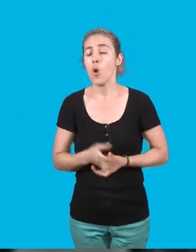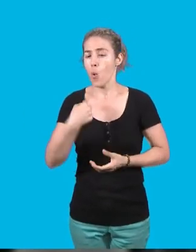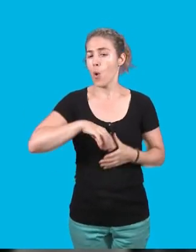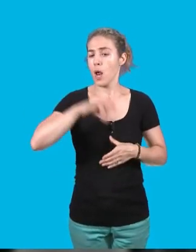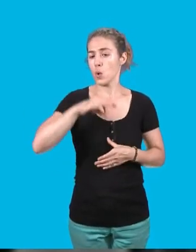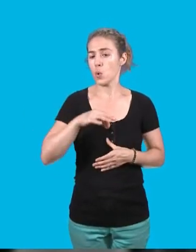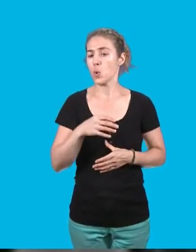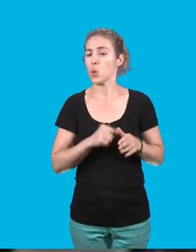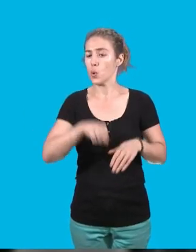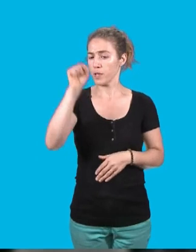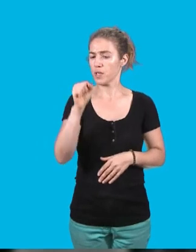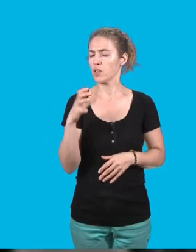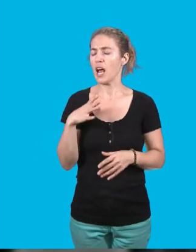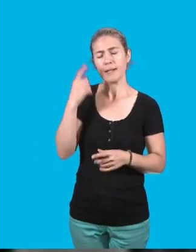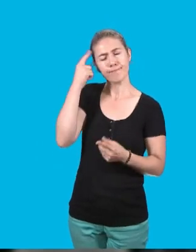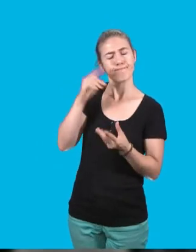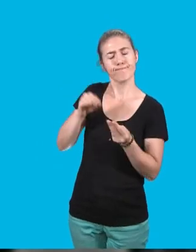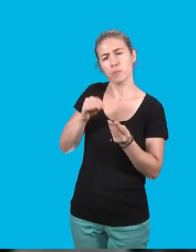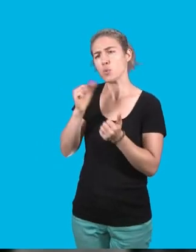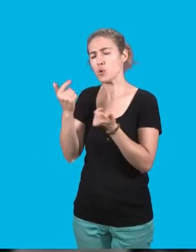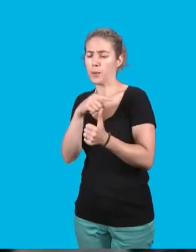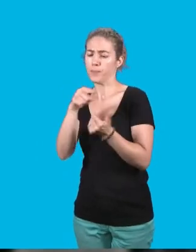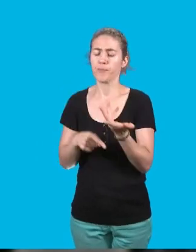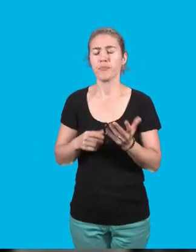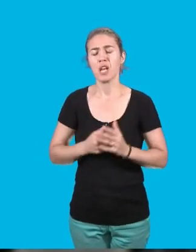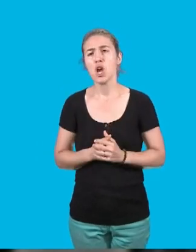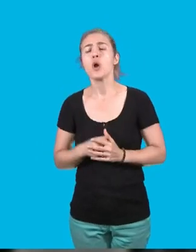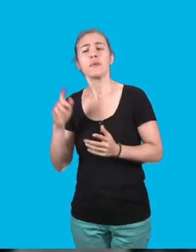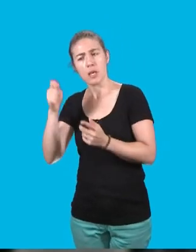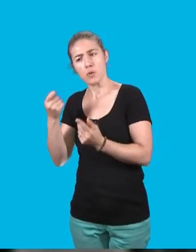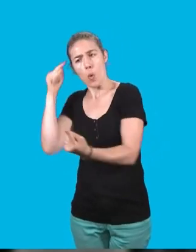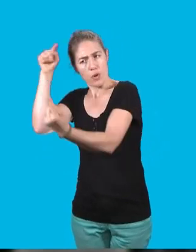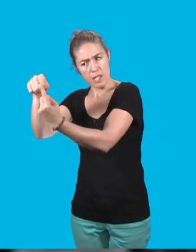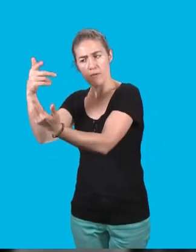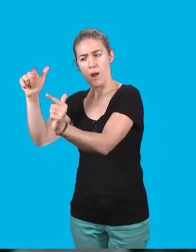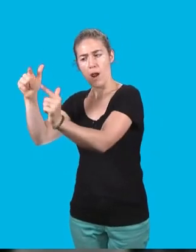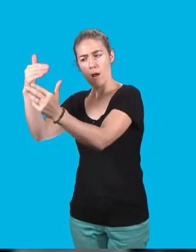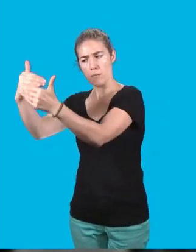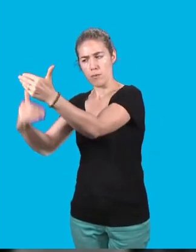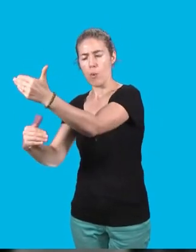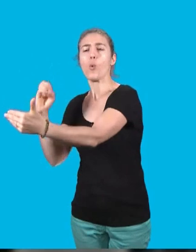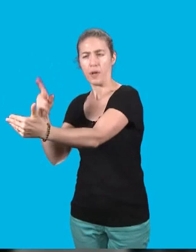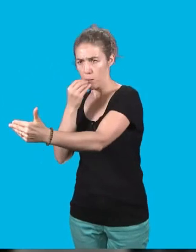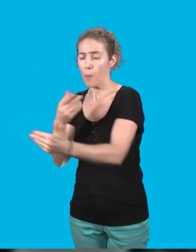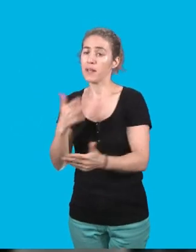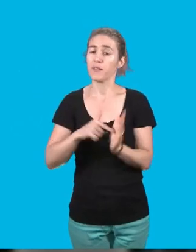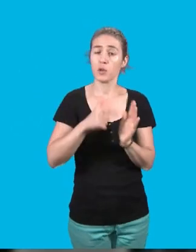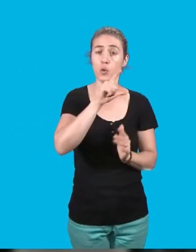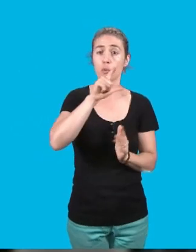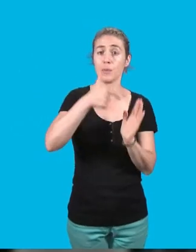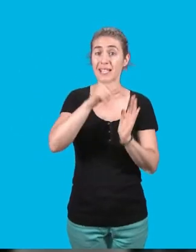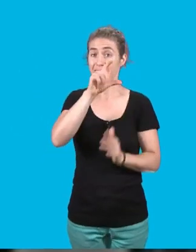interrogations. Si ces objectifs sont louables, ils nous invitent à atteindre la neutralité carbone en 2050